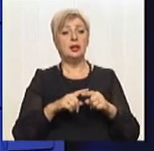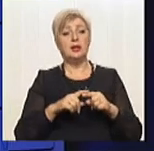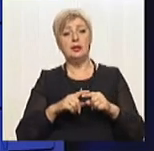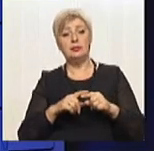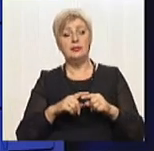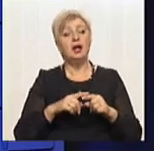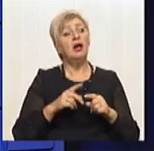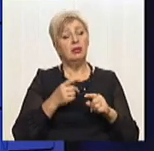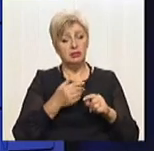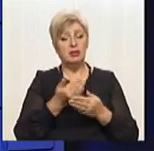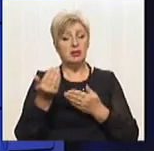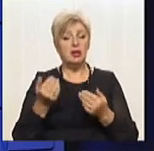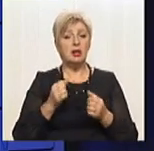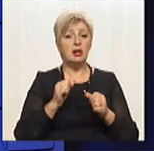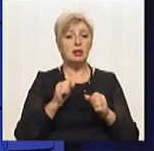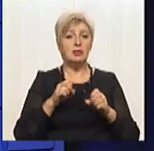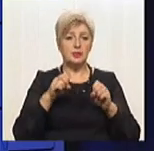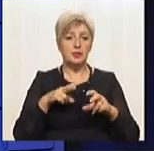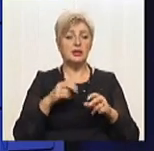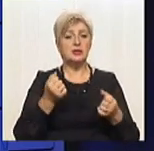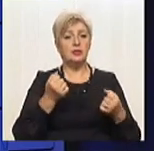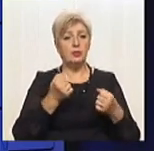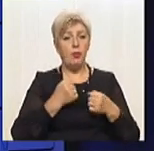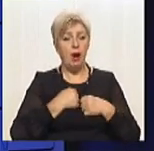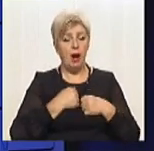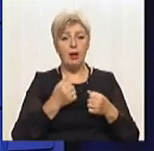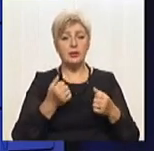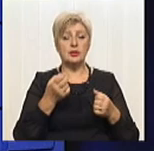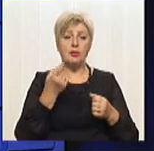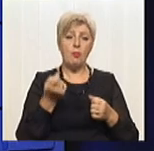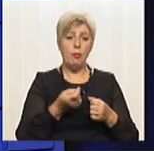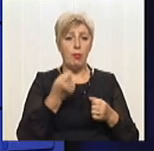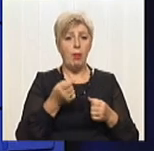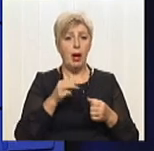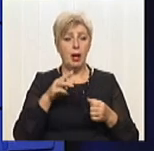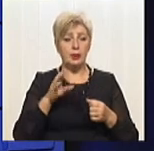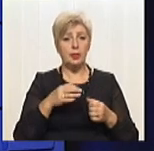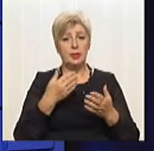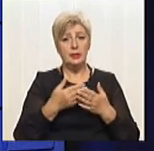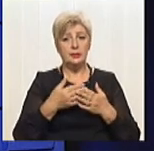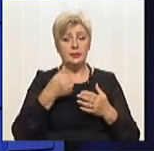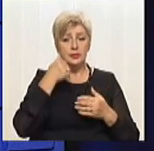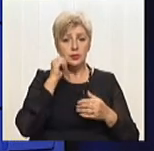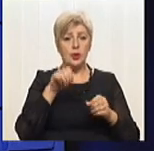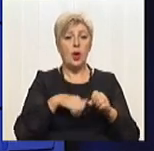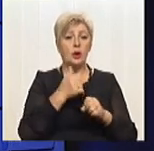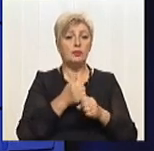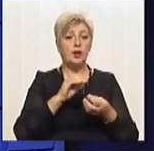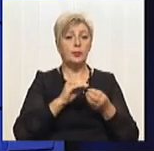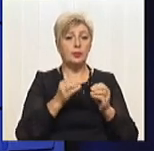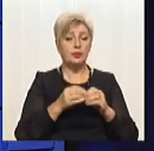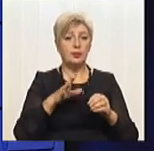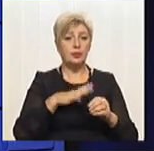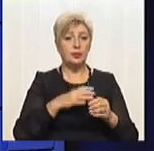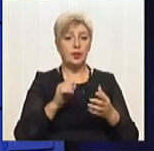мало, на жаль, про це ніхто, на жаль, єдине, що не дбає. Ми сьогодні, знаєте, якщо ще вчора, головна проблема була – це